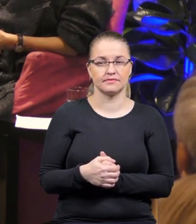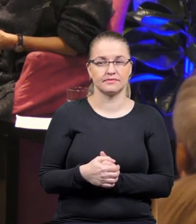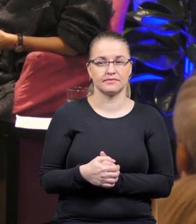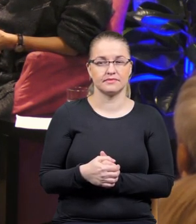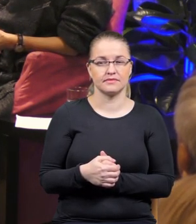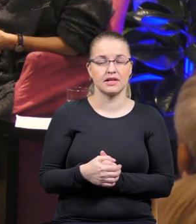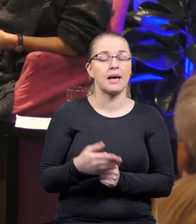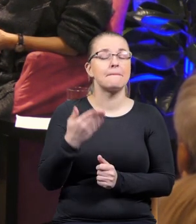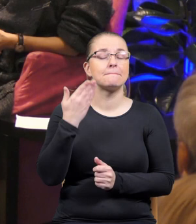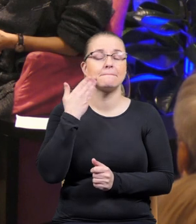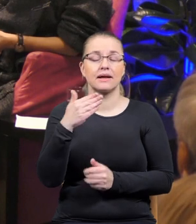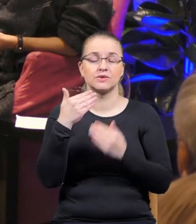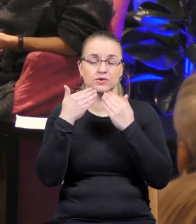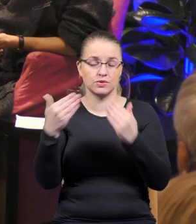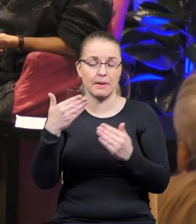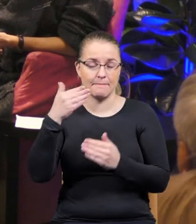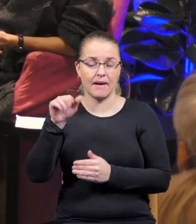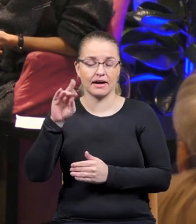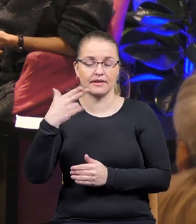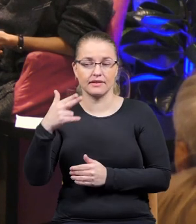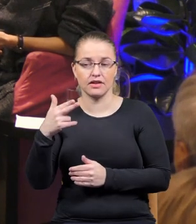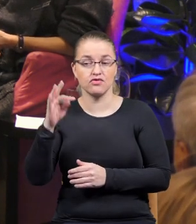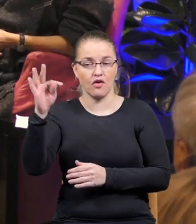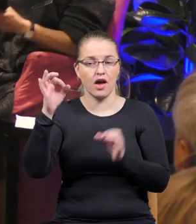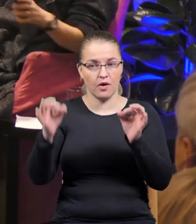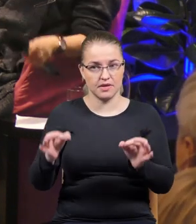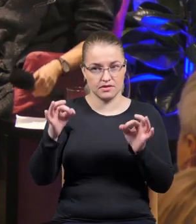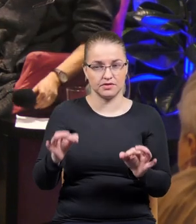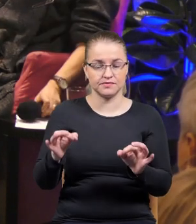Martinie, bardzo dziękujemy za Twoją obecność. Ja